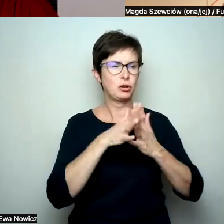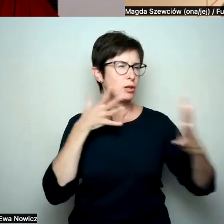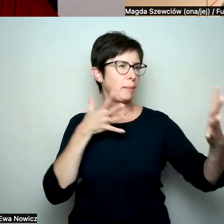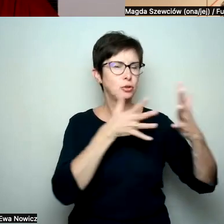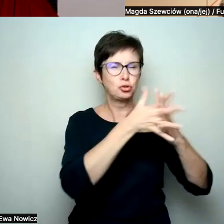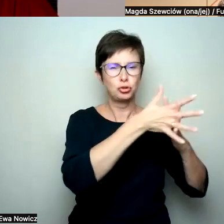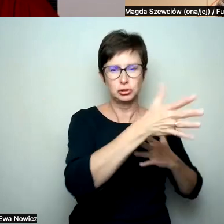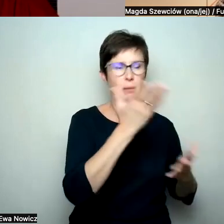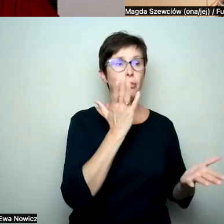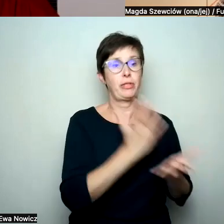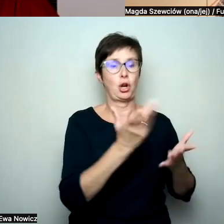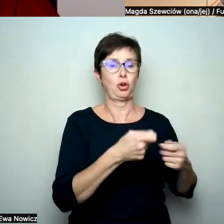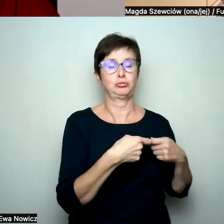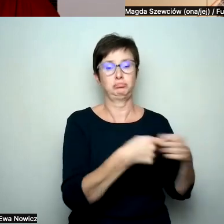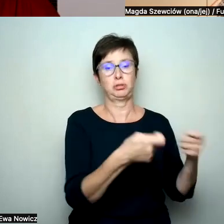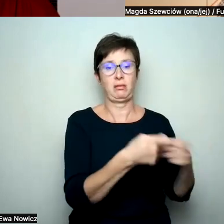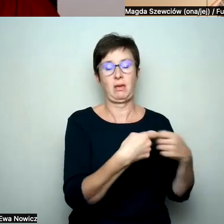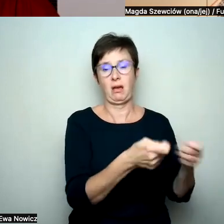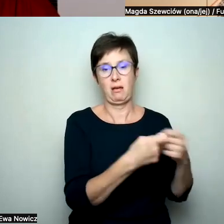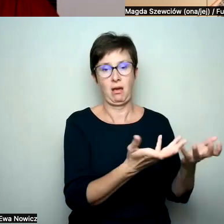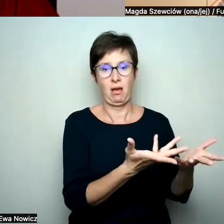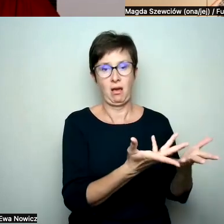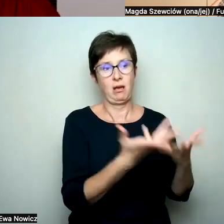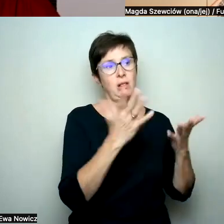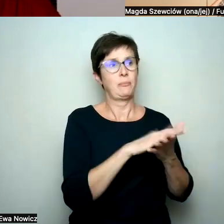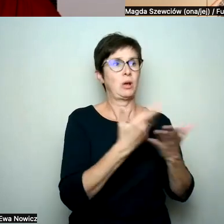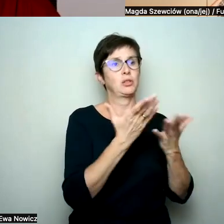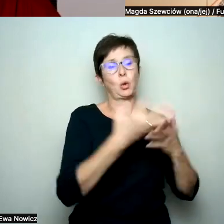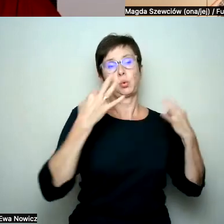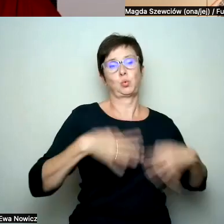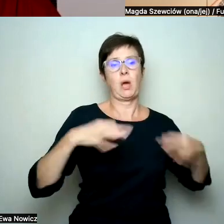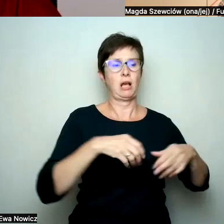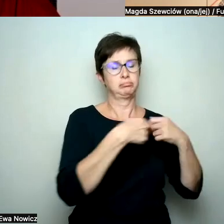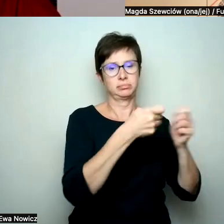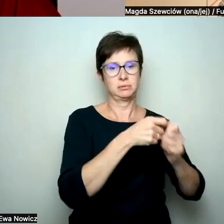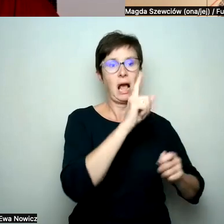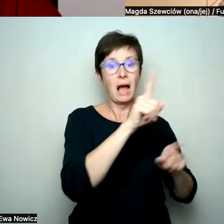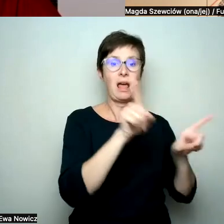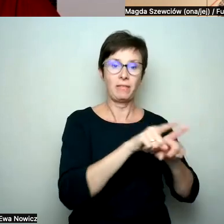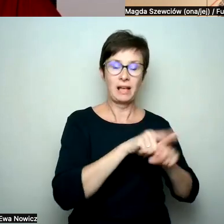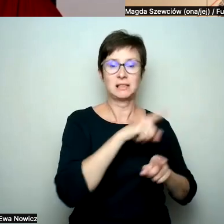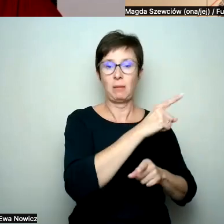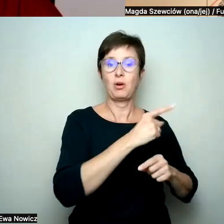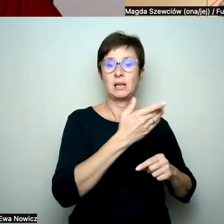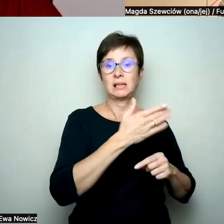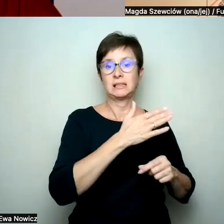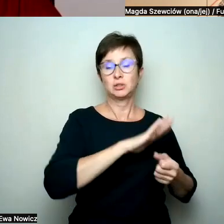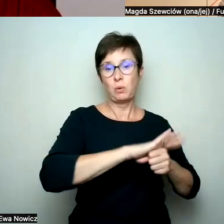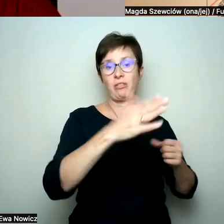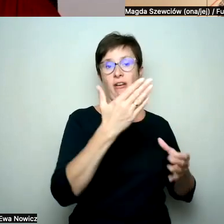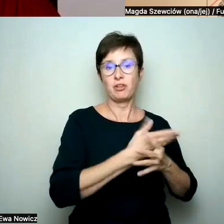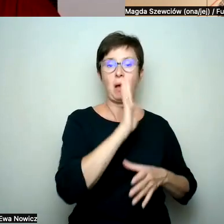przykład sprzedawać te sukienki, tylko właśnie zabiera też głos w sprawach